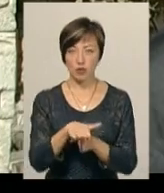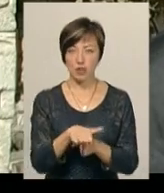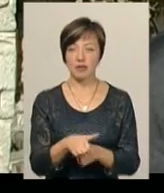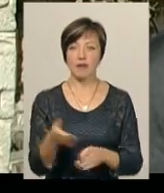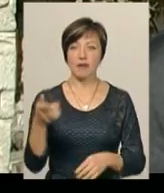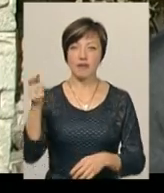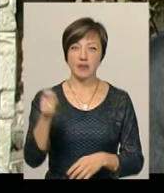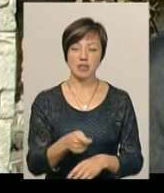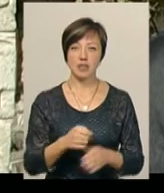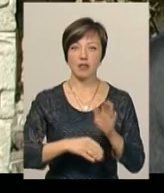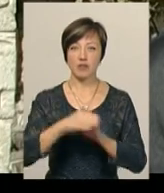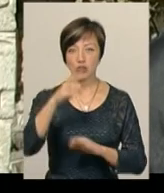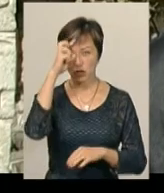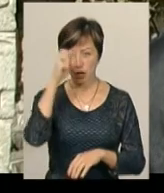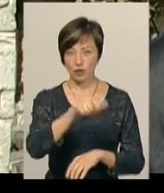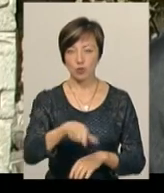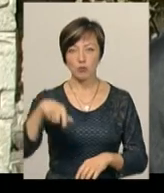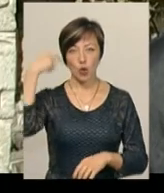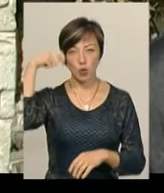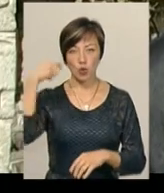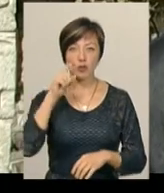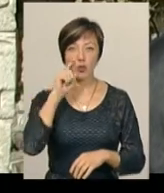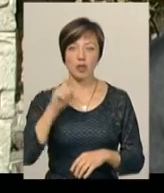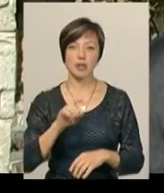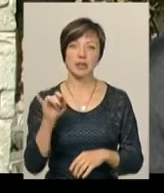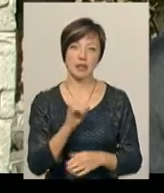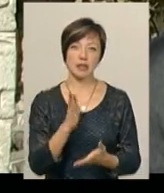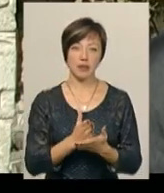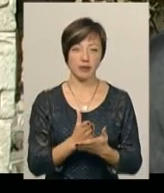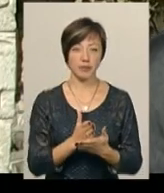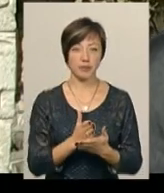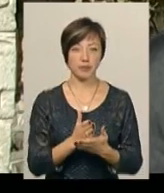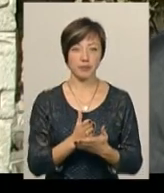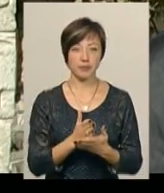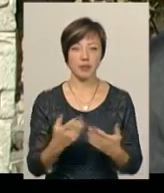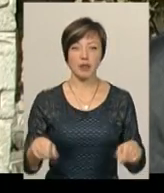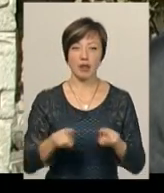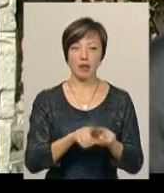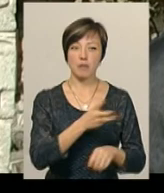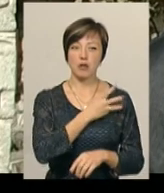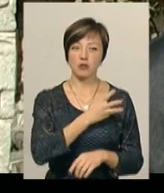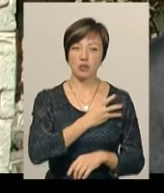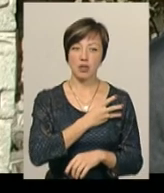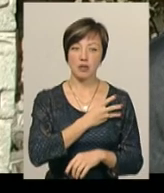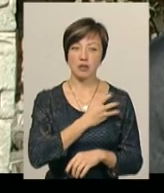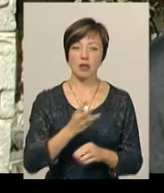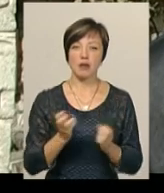найвищих державних осіб Туреччини в Україну. І є таке бажання якось